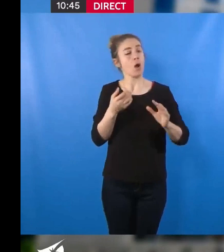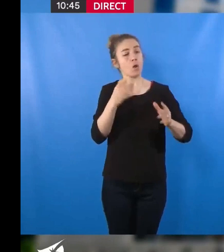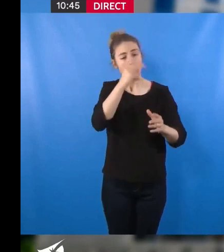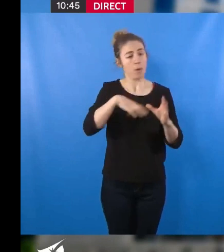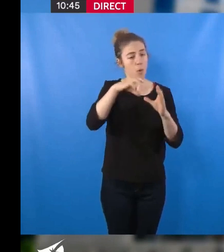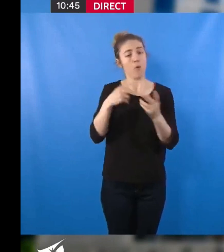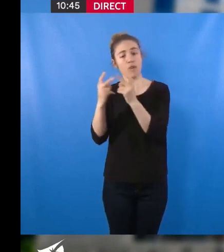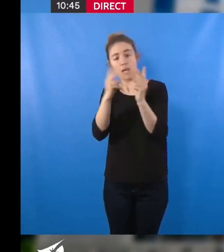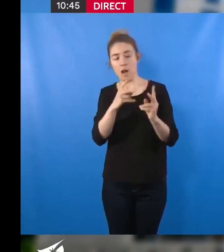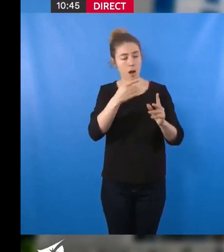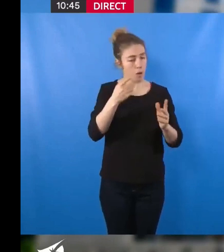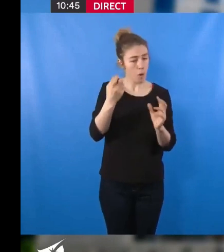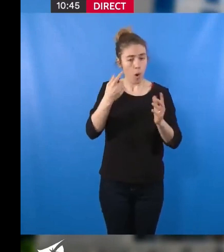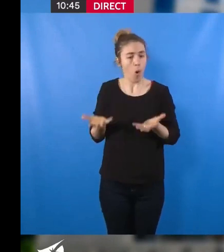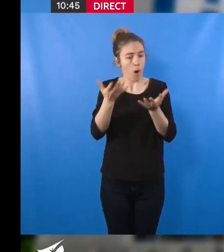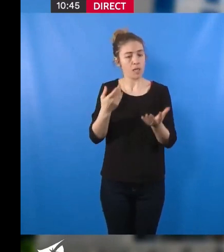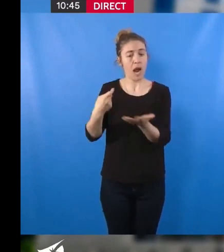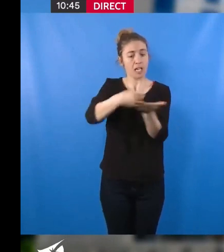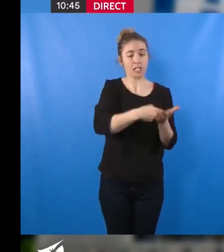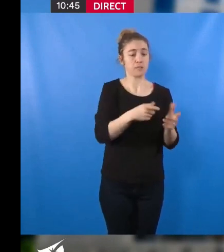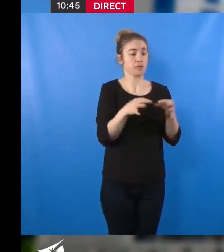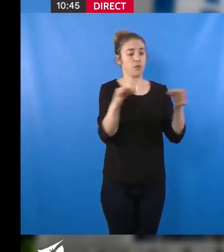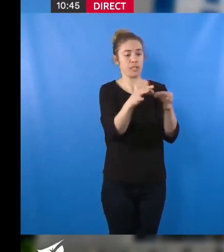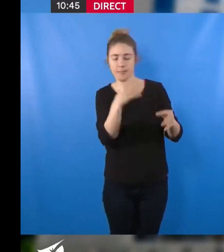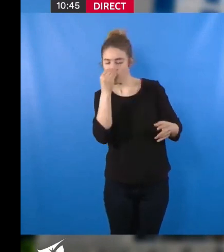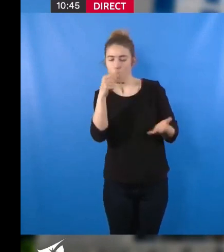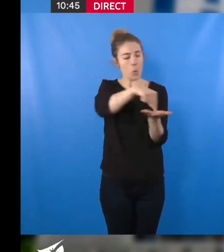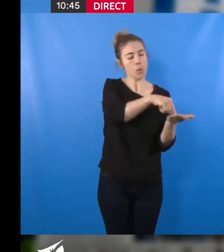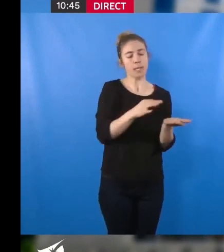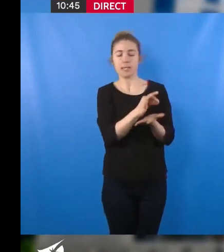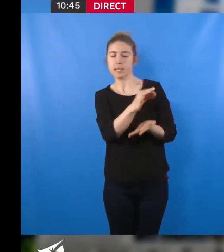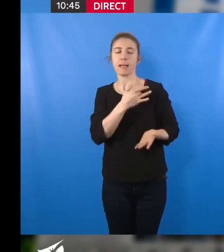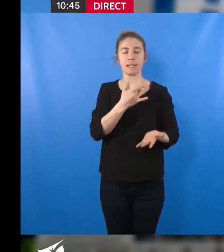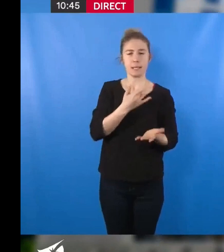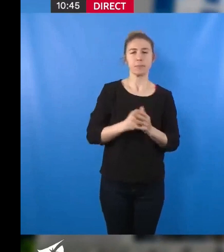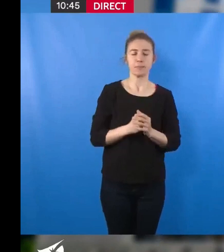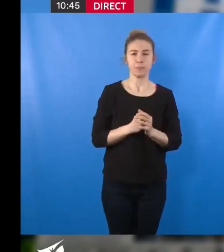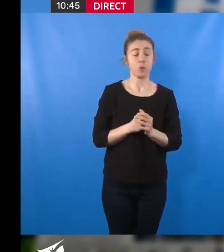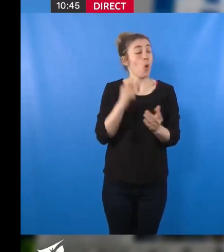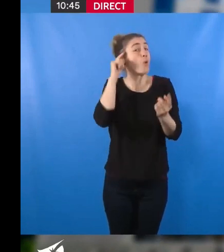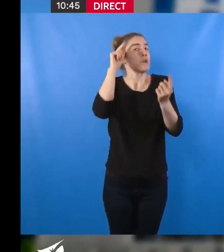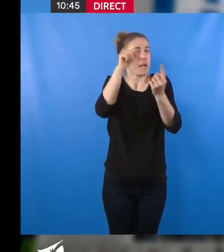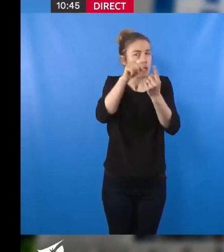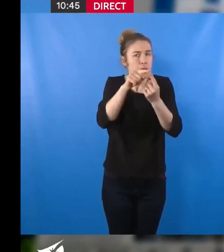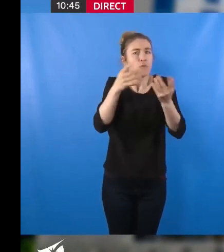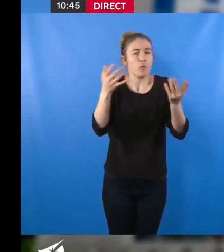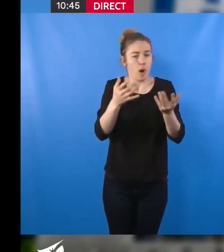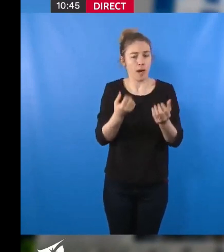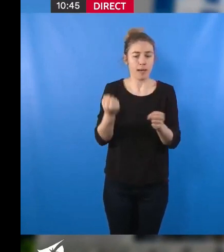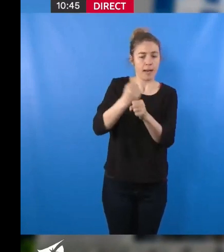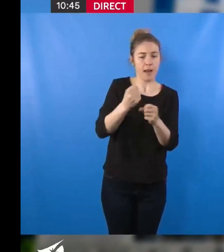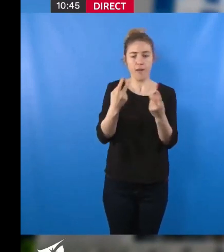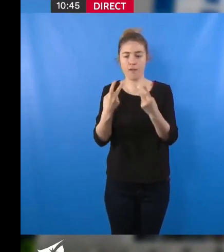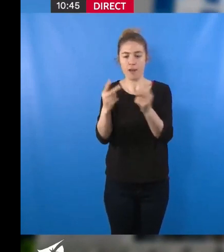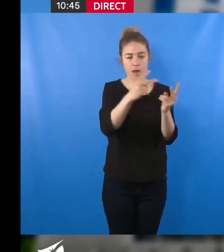communes dans l'acquisition, justement, de fonciers stratégiques de notre agglomération et contribuer ainsi à construire une ville au service